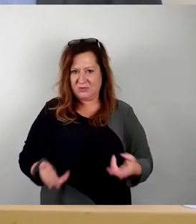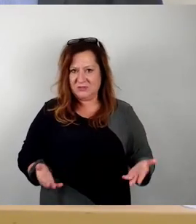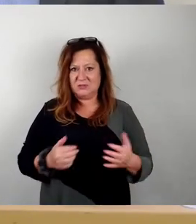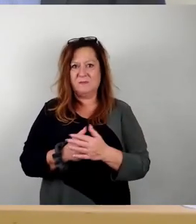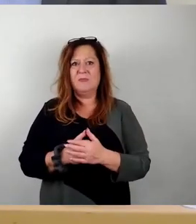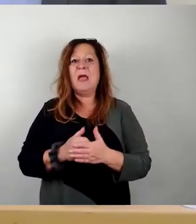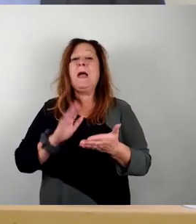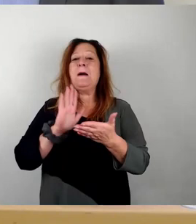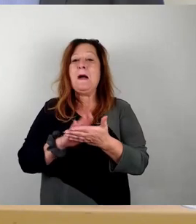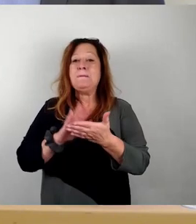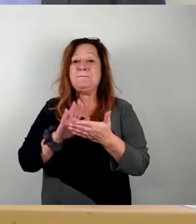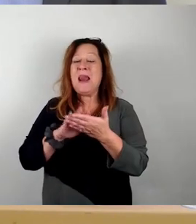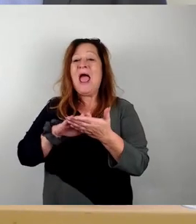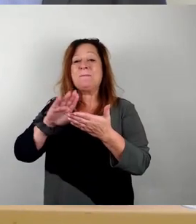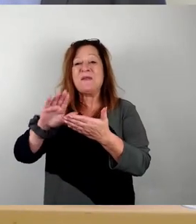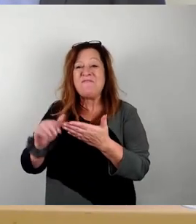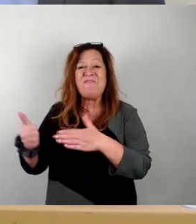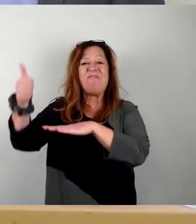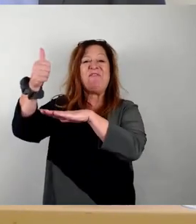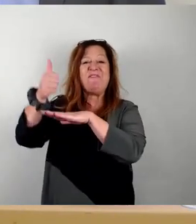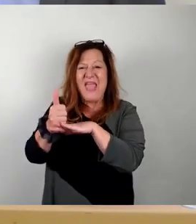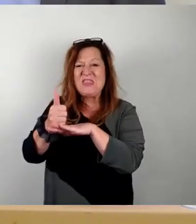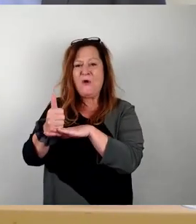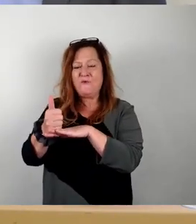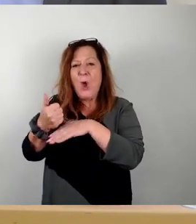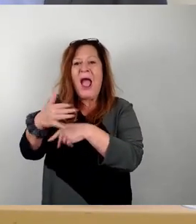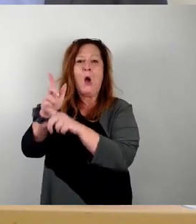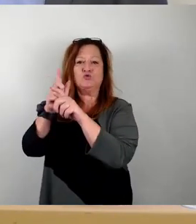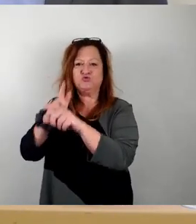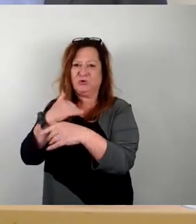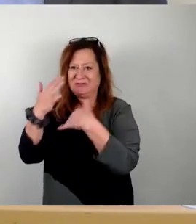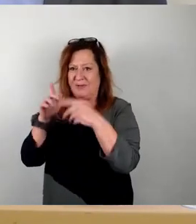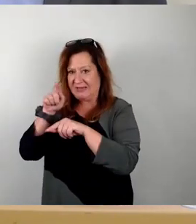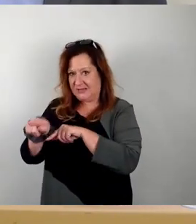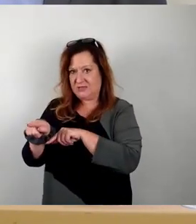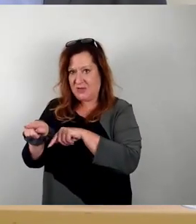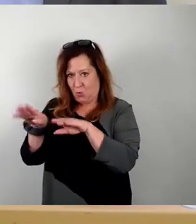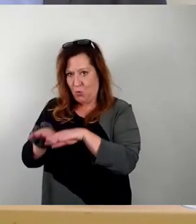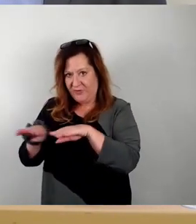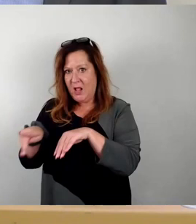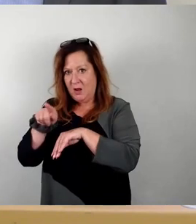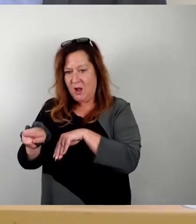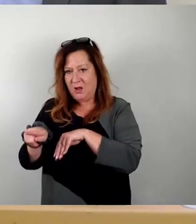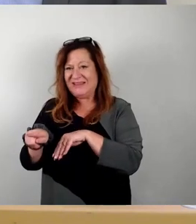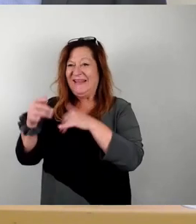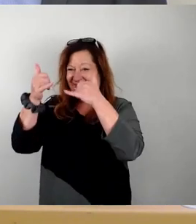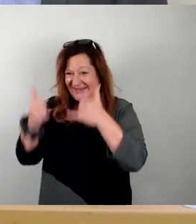federführenden Ausschussbericht und haben da jetzt folgende